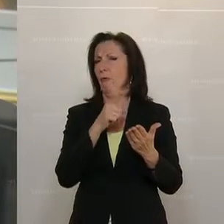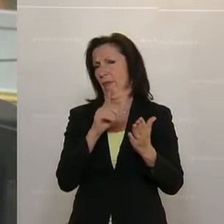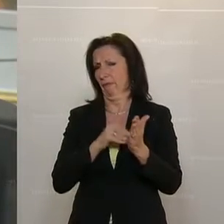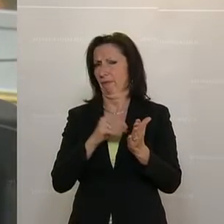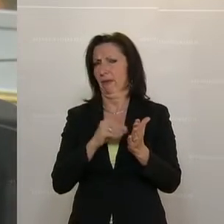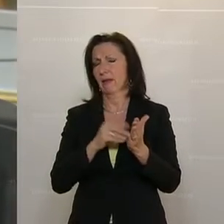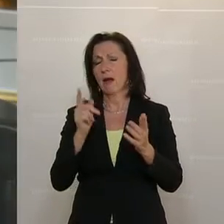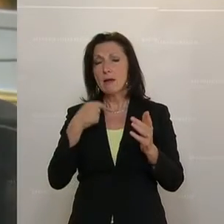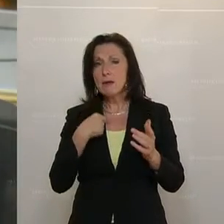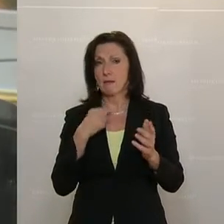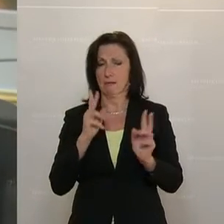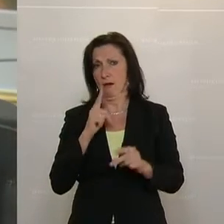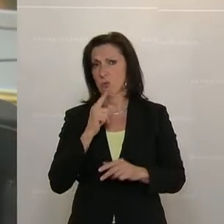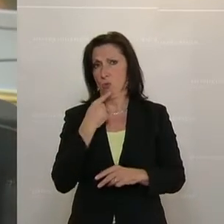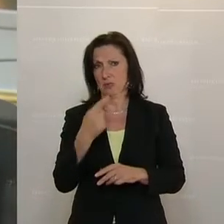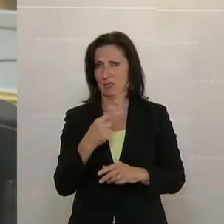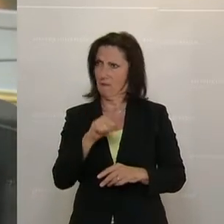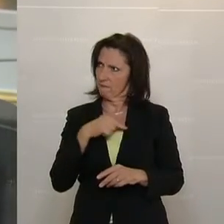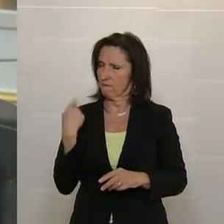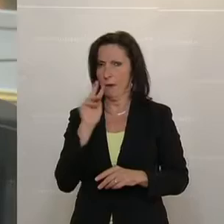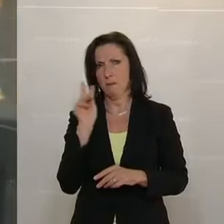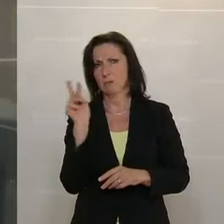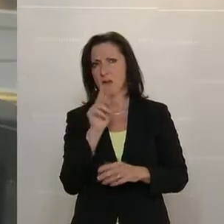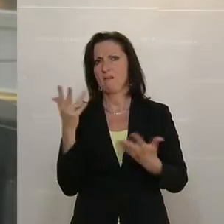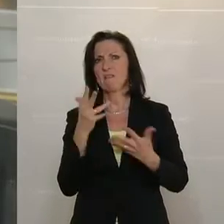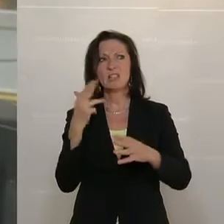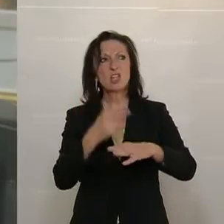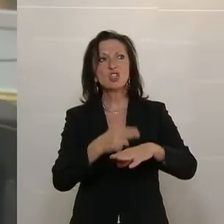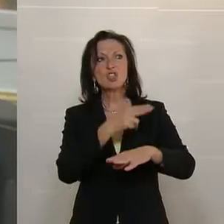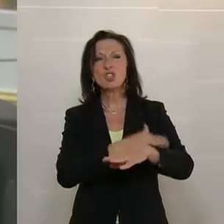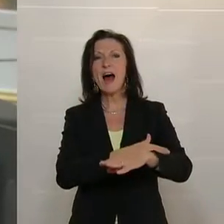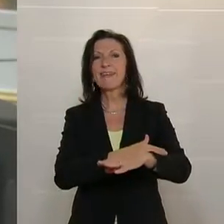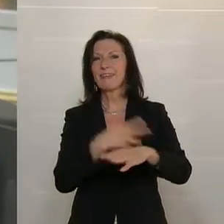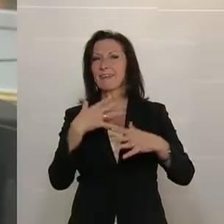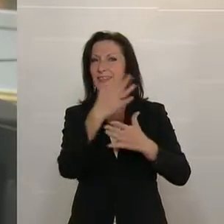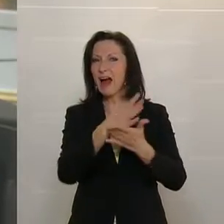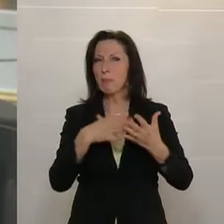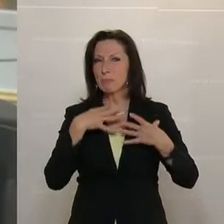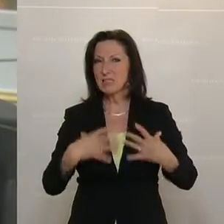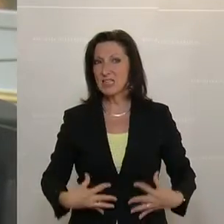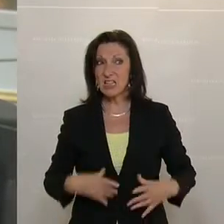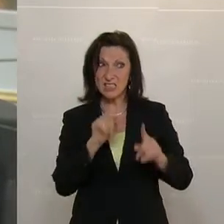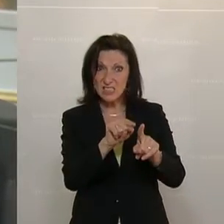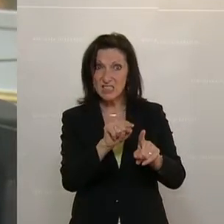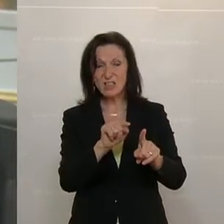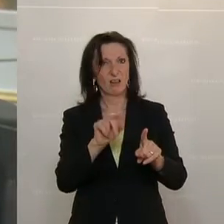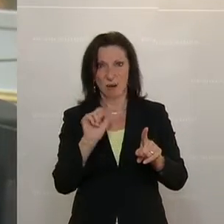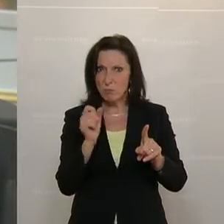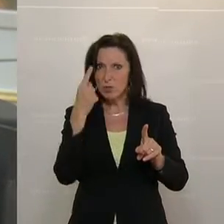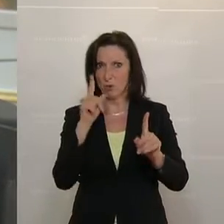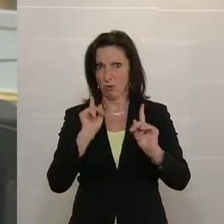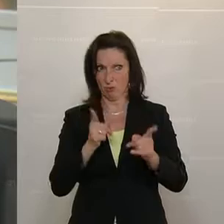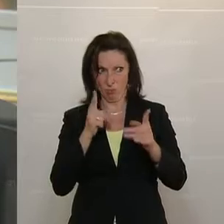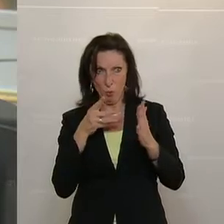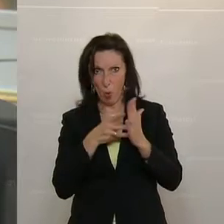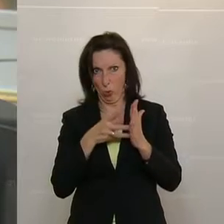nur sagen, aus Sicht des Rechnungshofes ziehen eben staatliche Beteiligungen auch besondere Kontroll- und Transparenzerfordernisse nach